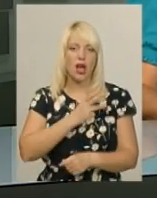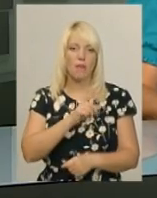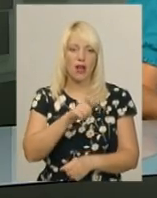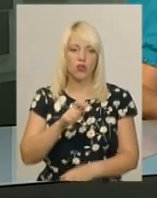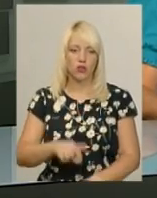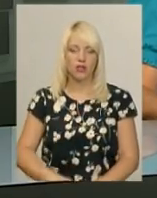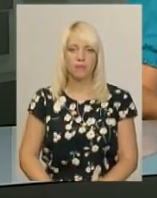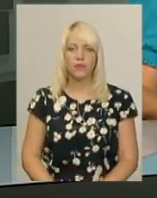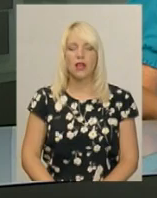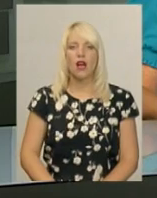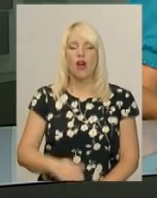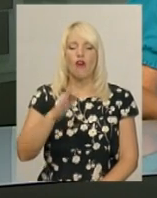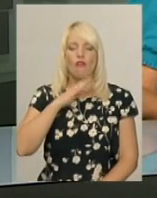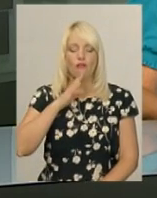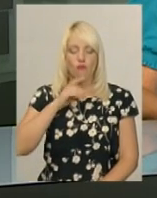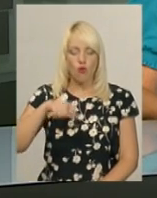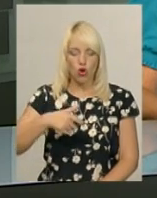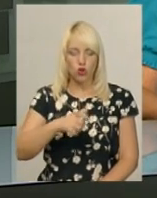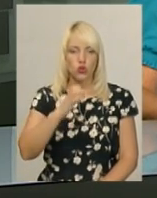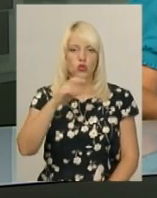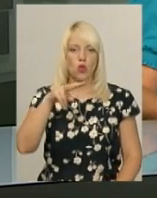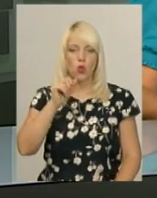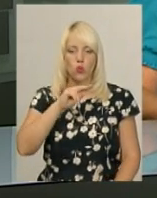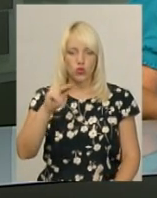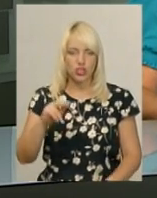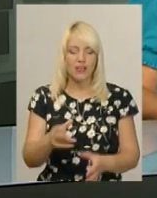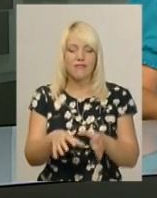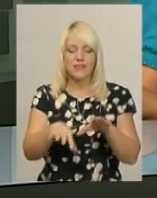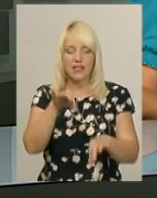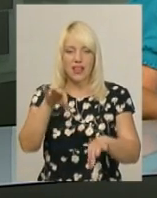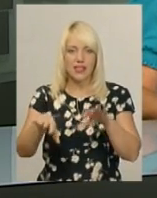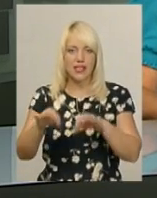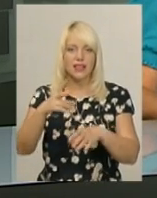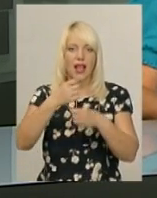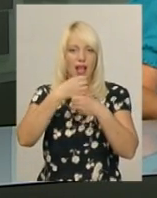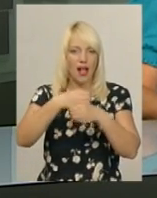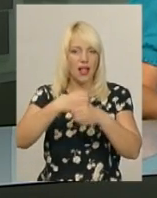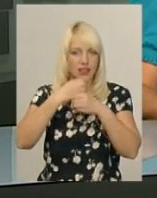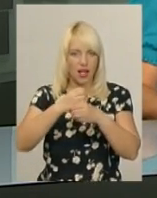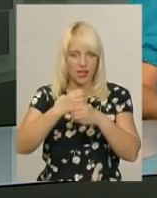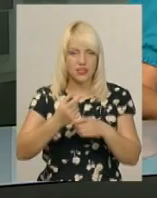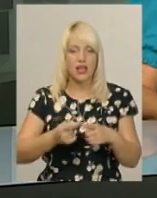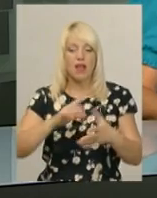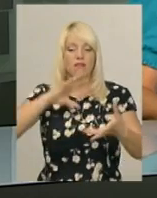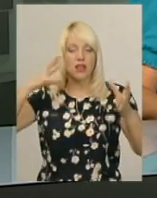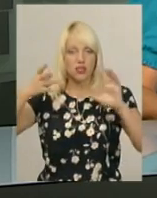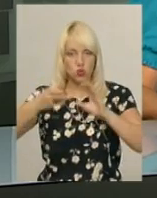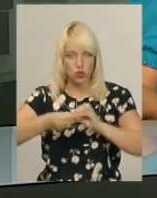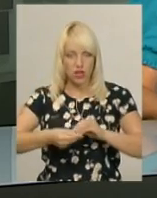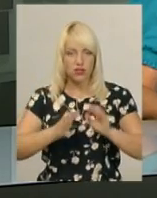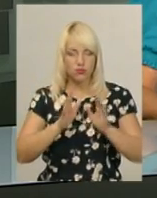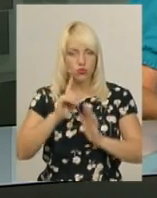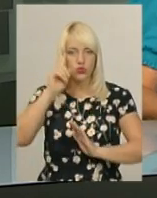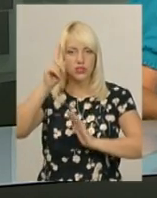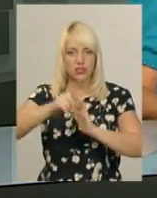Воду з річки Случу-Красилові взяли на аналіз працівники Держекоінспекції області. Результати досліджень будуть